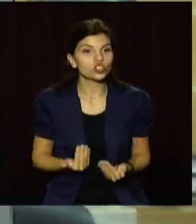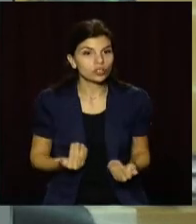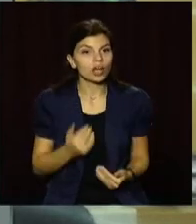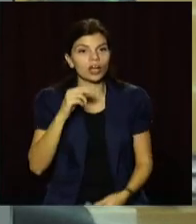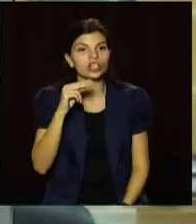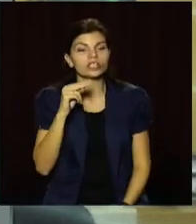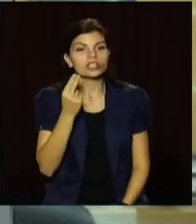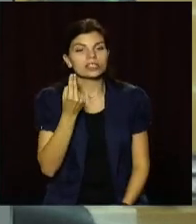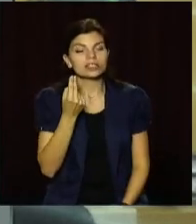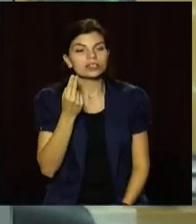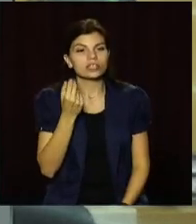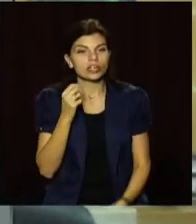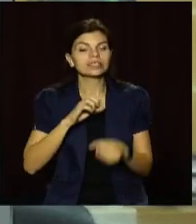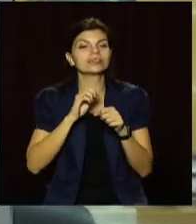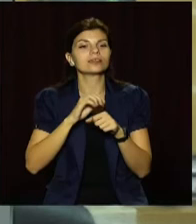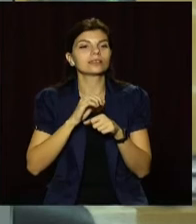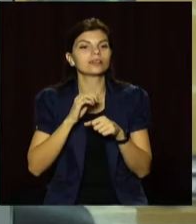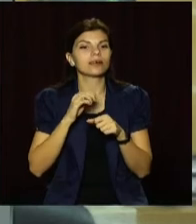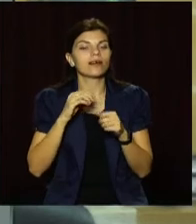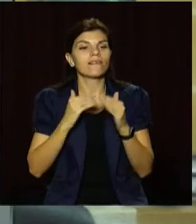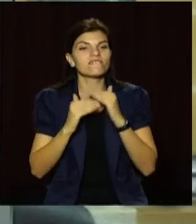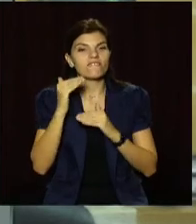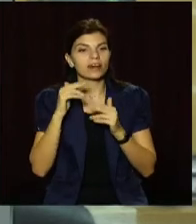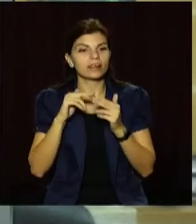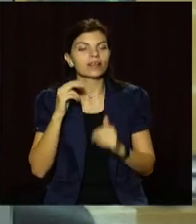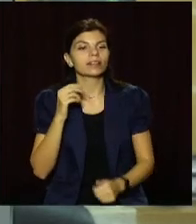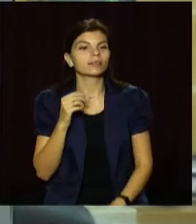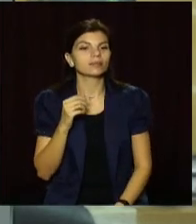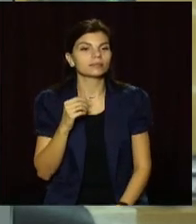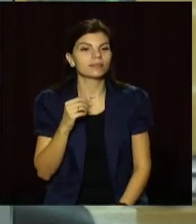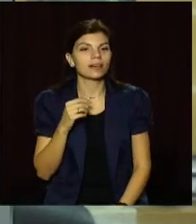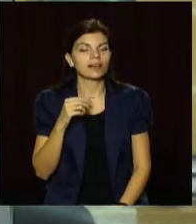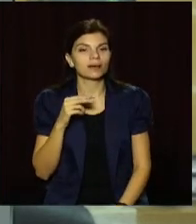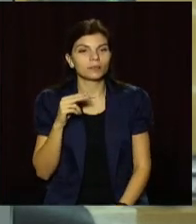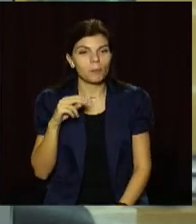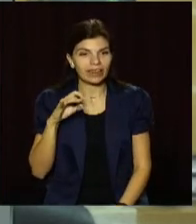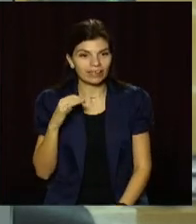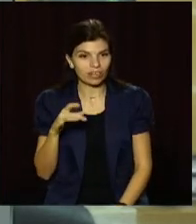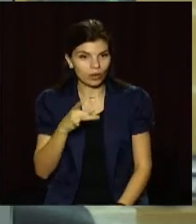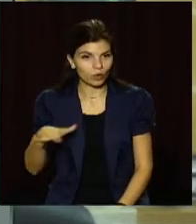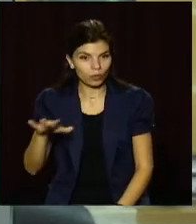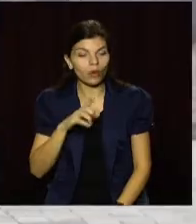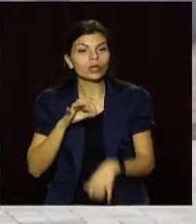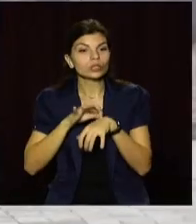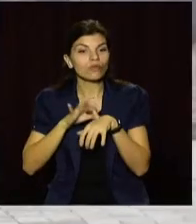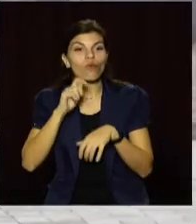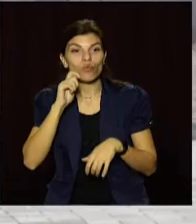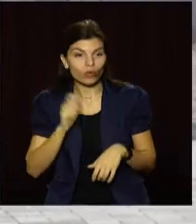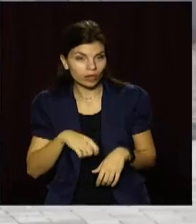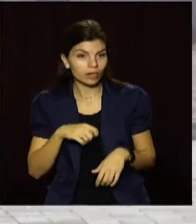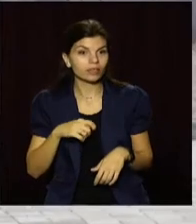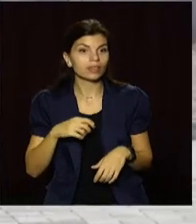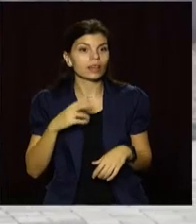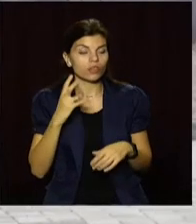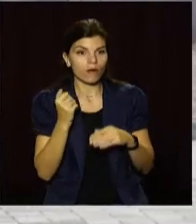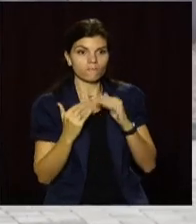Царичанського, Дніпровського, Синельниківського, Верхньодніпровського, П'ятихацького та Петриківського районів. Захворюваності в Україні тримається